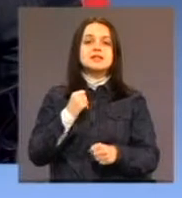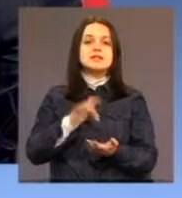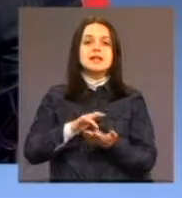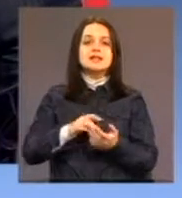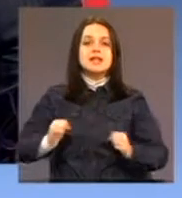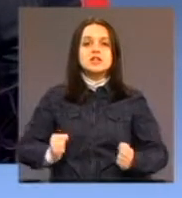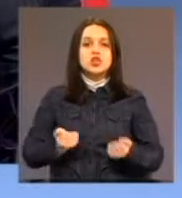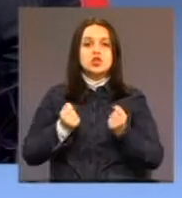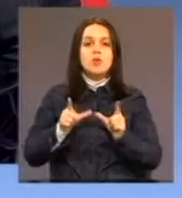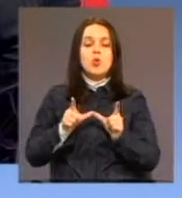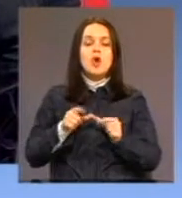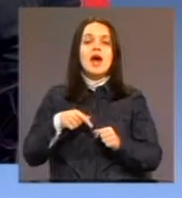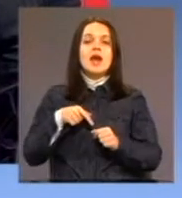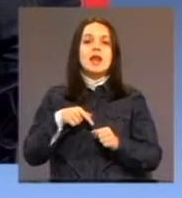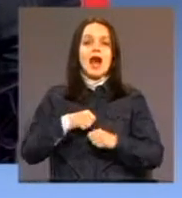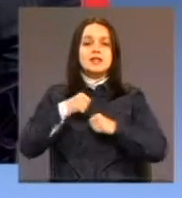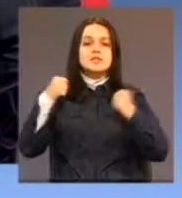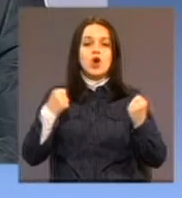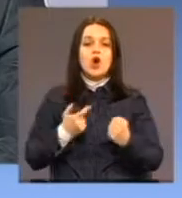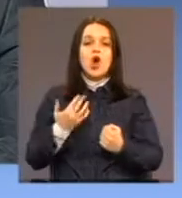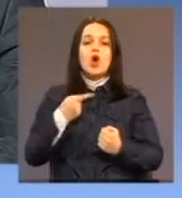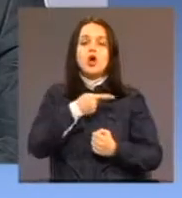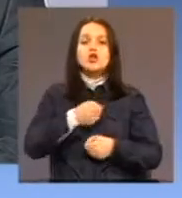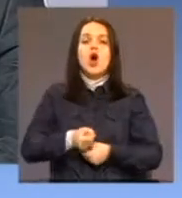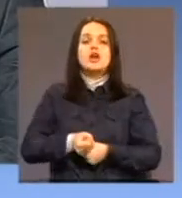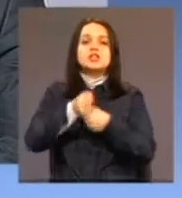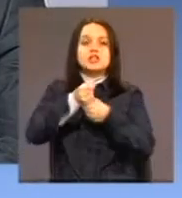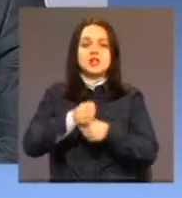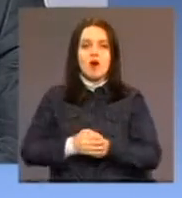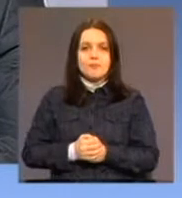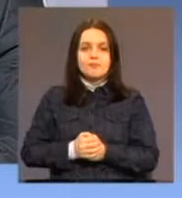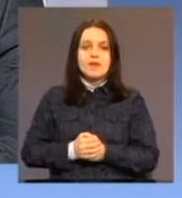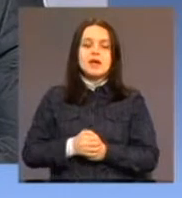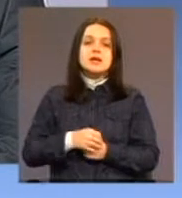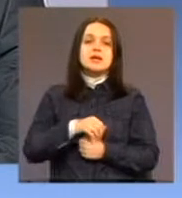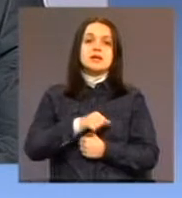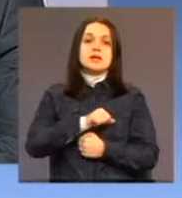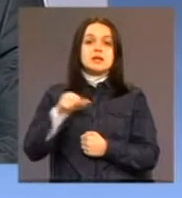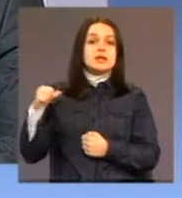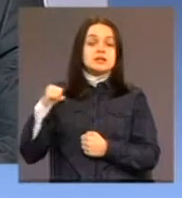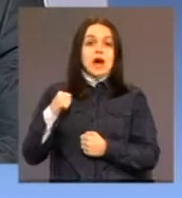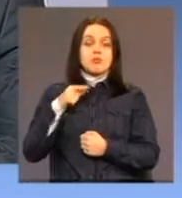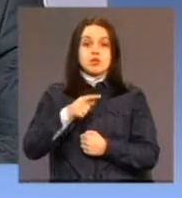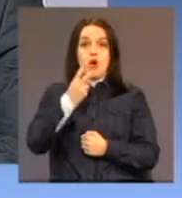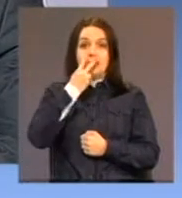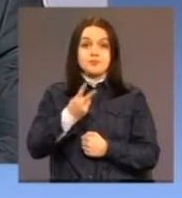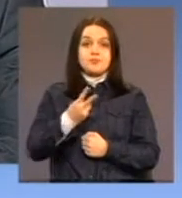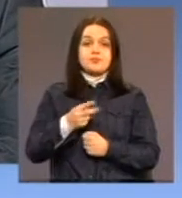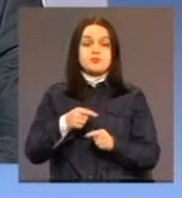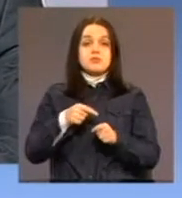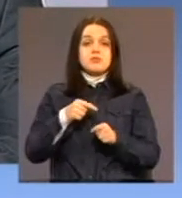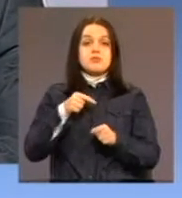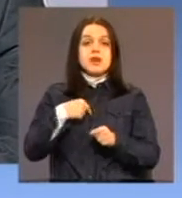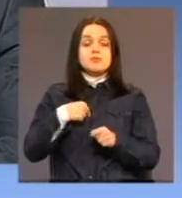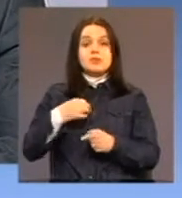to uopšte samodržilo? Pa, samom činjenicom da smo se, mi sa lokalnog nivoa opredijeli, da u